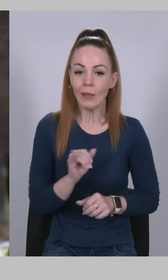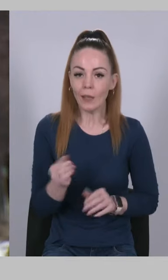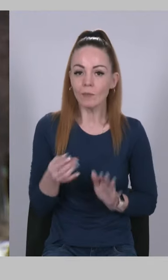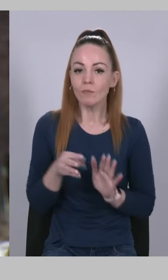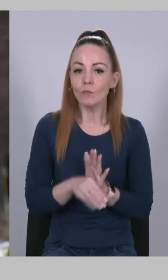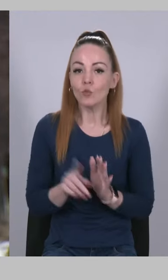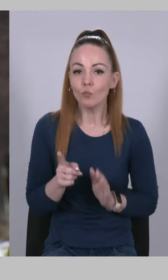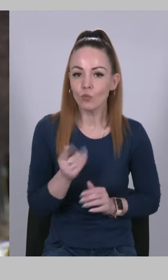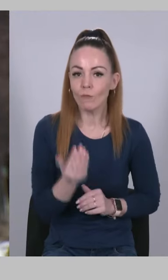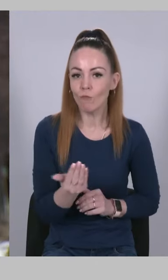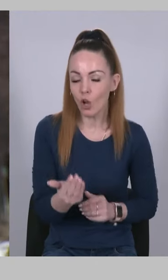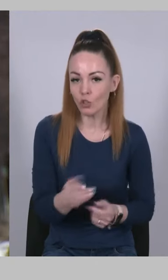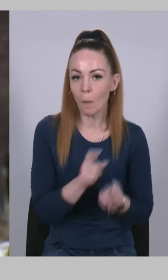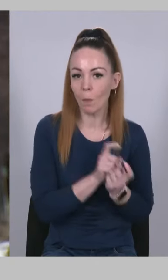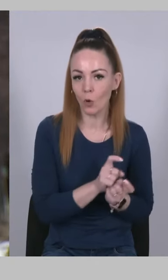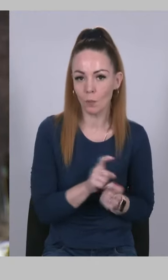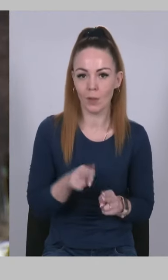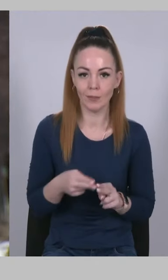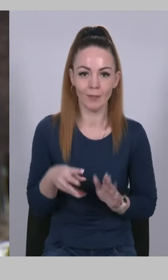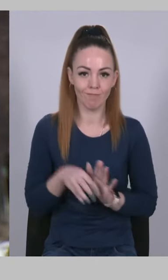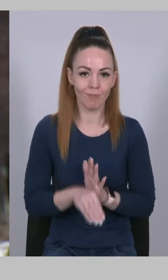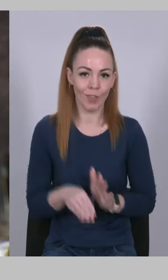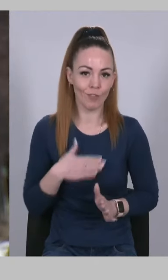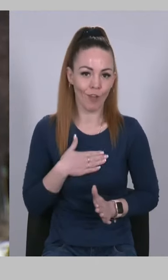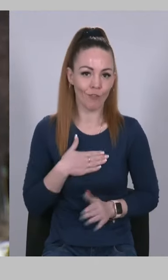ваша боротьба – це наша боротьба.